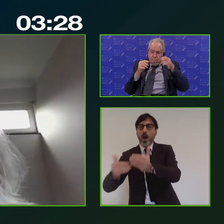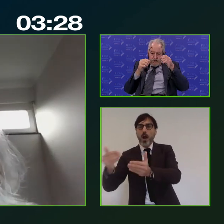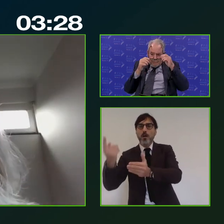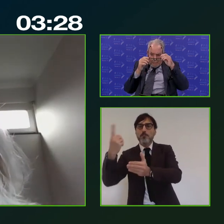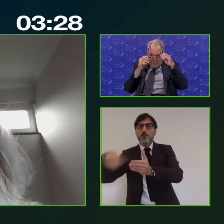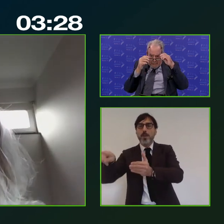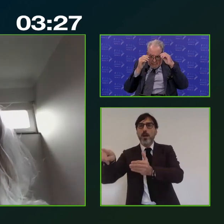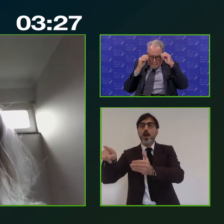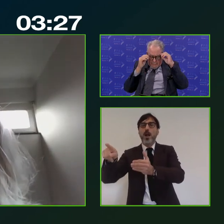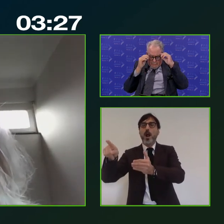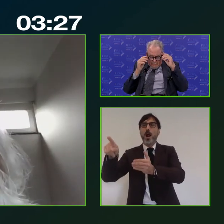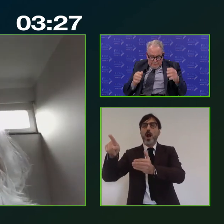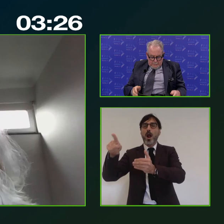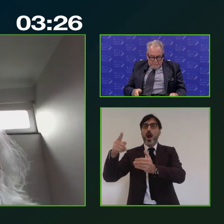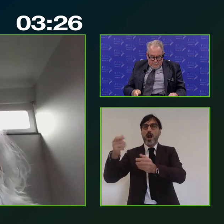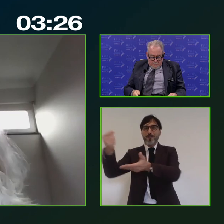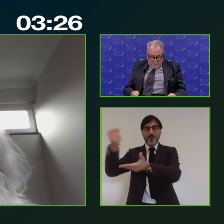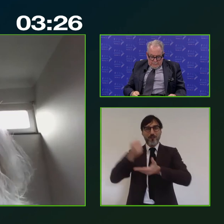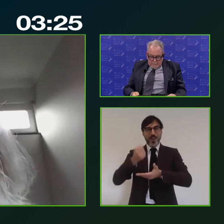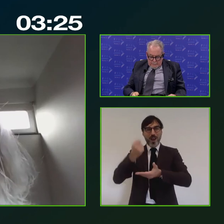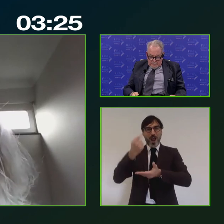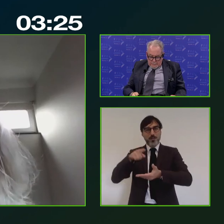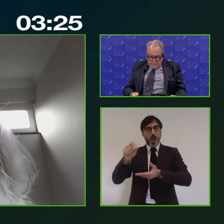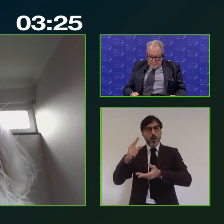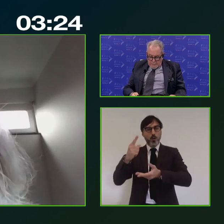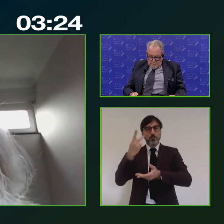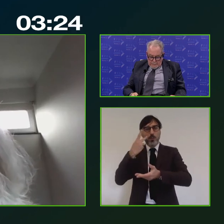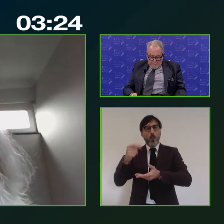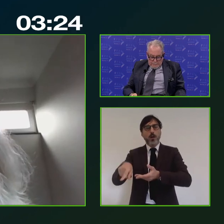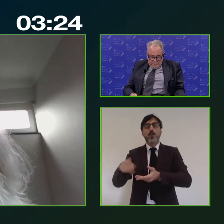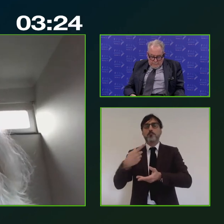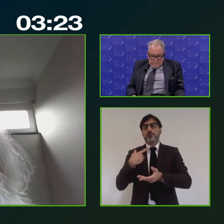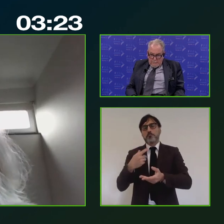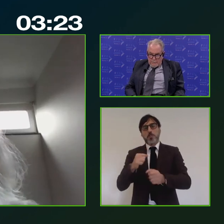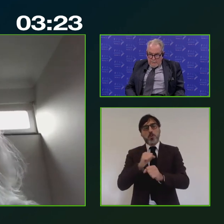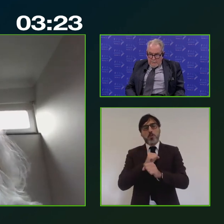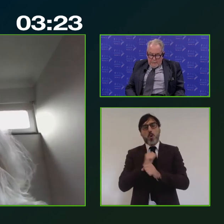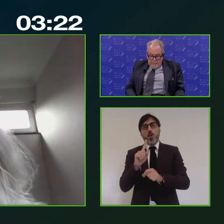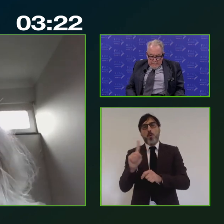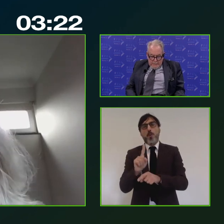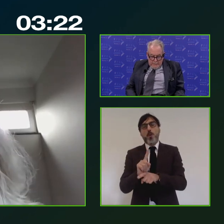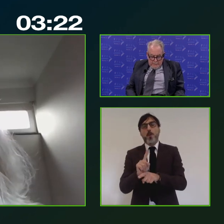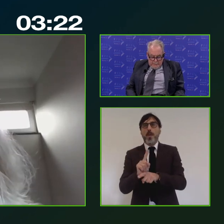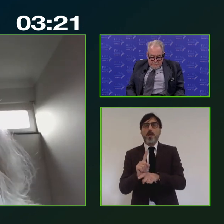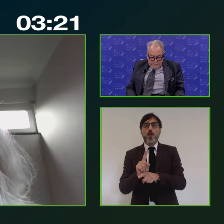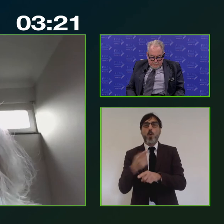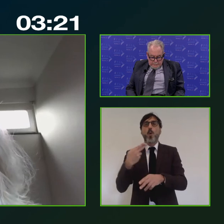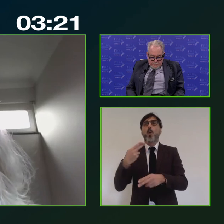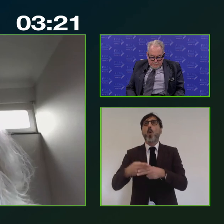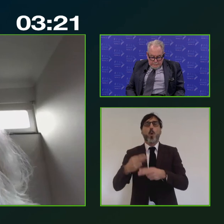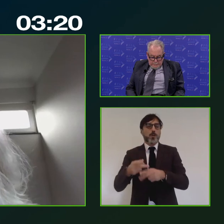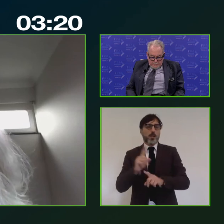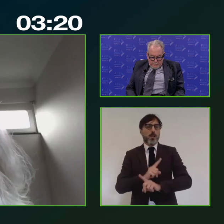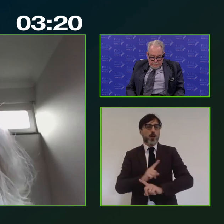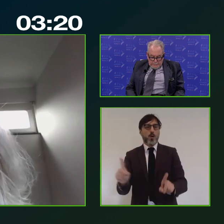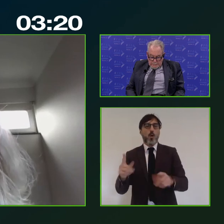gli aspetti finanziari mi sembra che non è diciamo molto utile anche